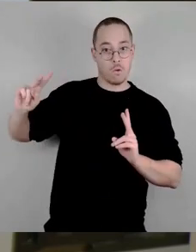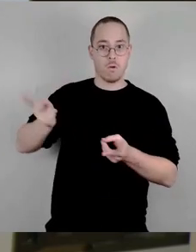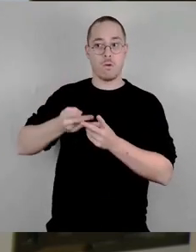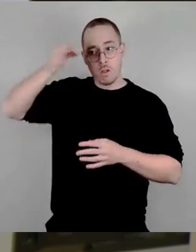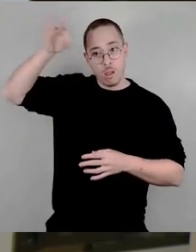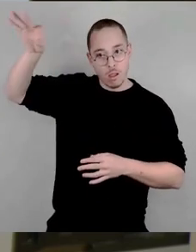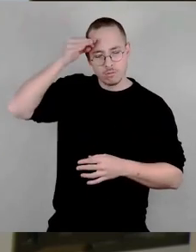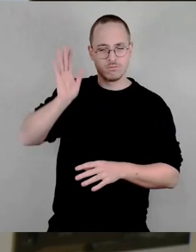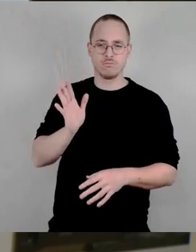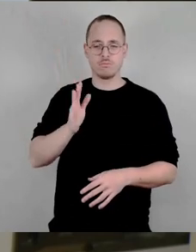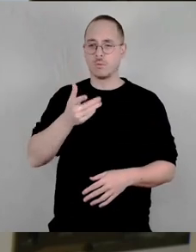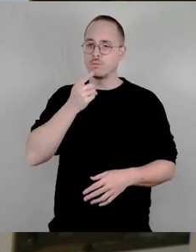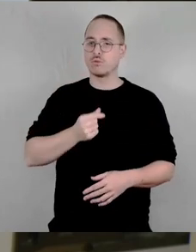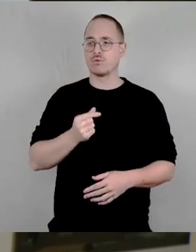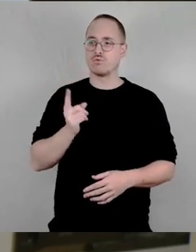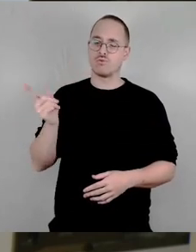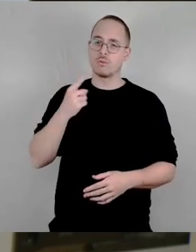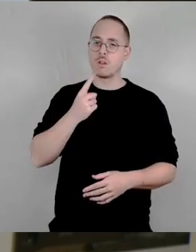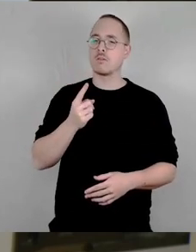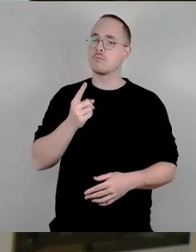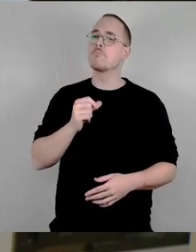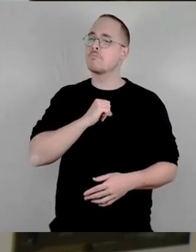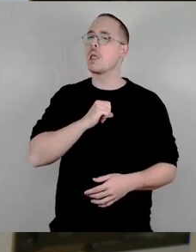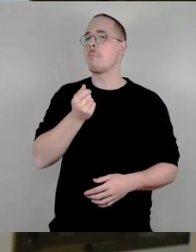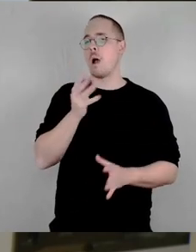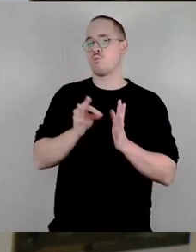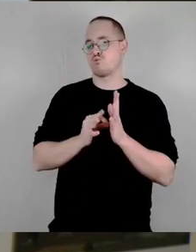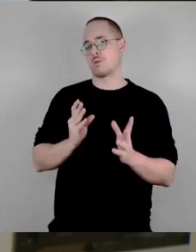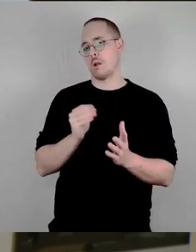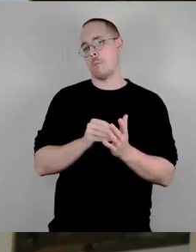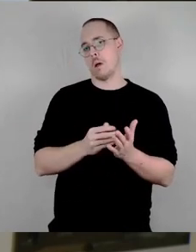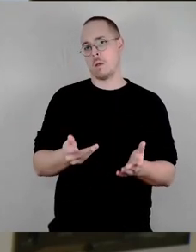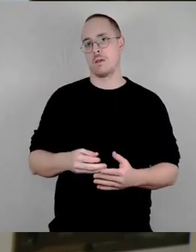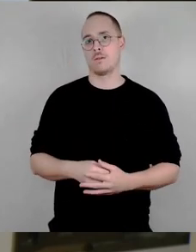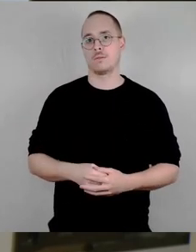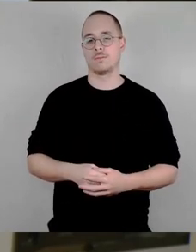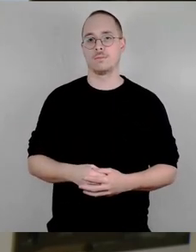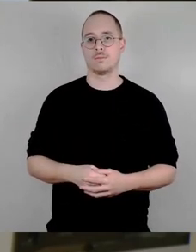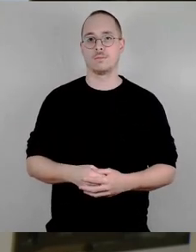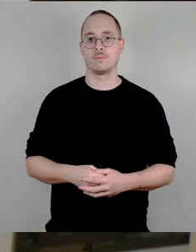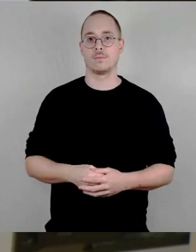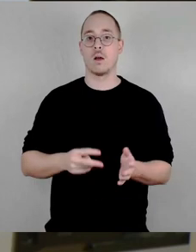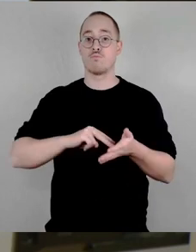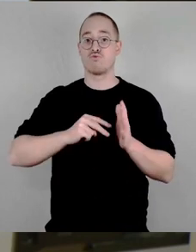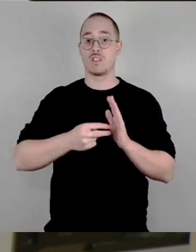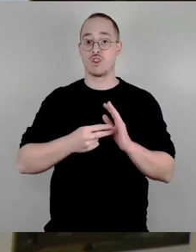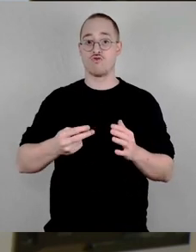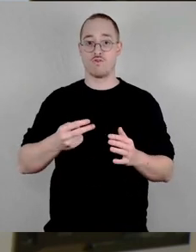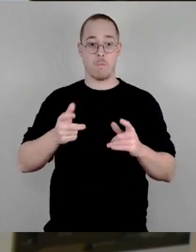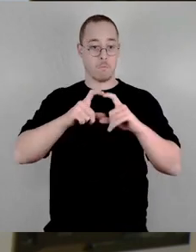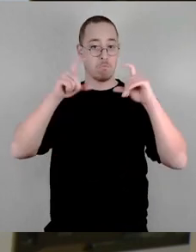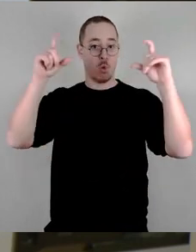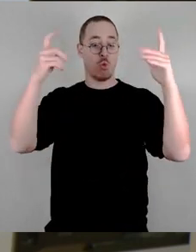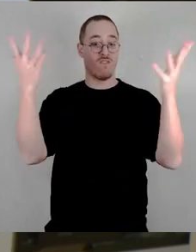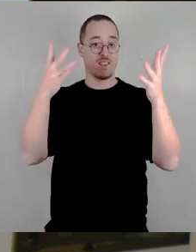Das ursprüngliche olympische Motto, welches Bär de Coubertin zugeschrieben wird, wonach das Wichtigste an den olympischen Spielen